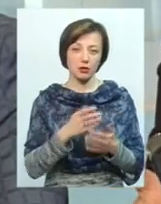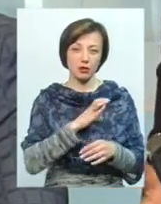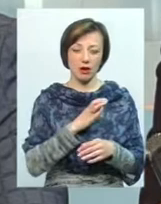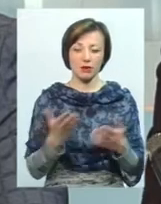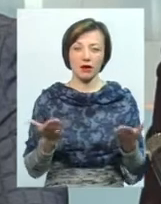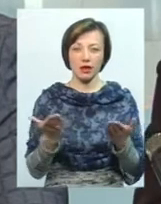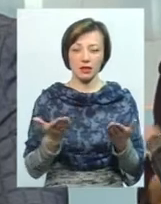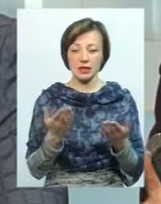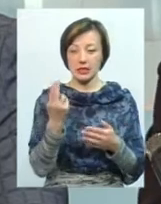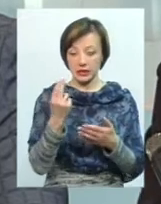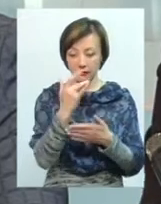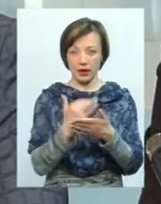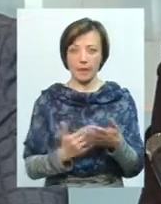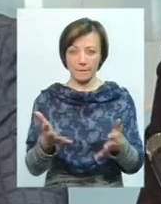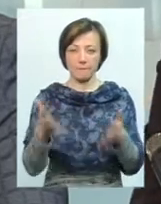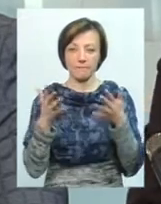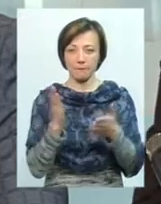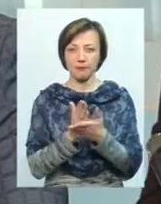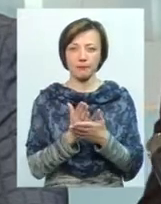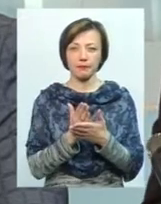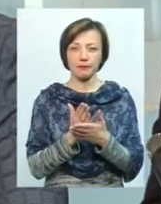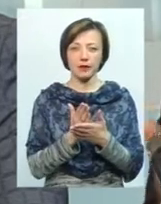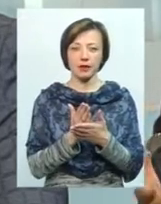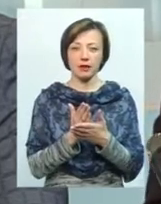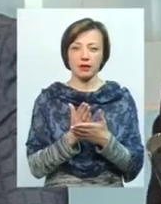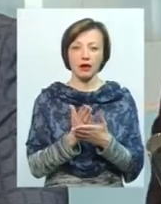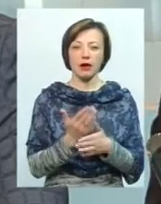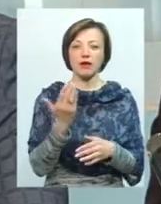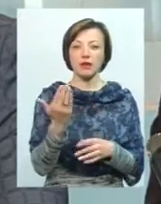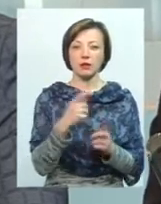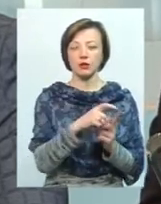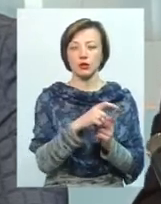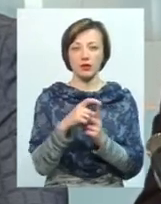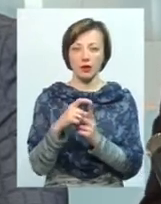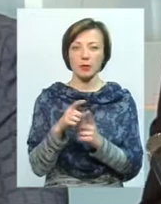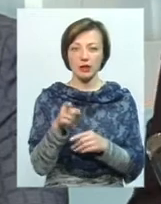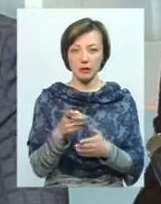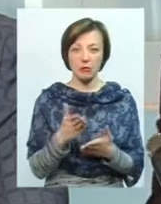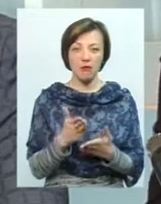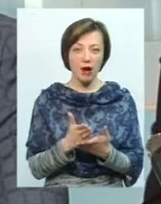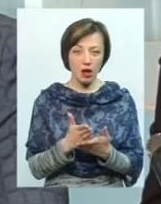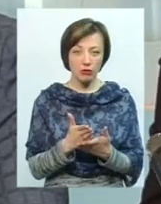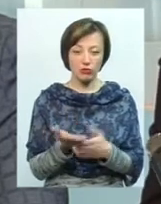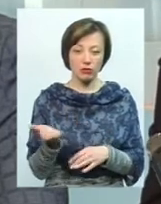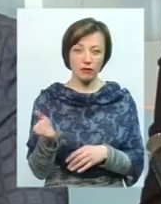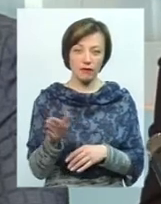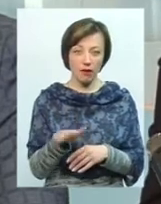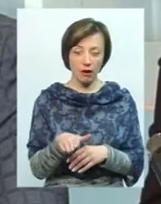вже зараз є цифри, тоді люди знають і вони так і кажуть от вашими словами, ти маєш, давай,